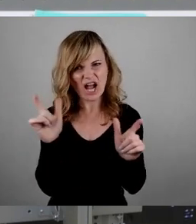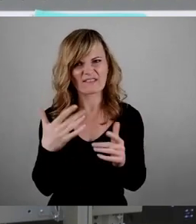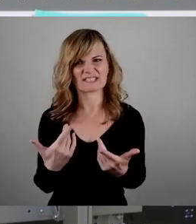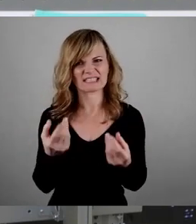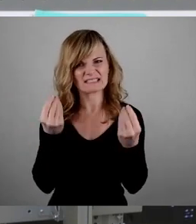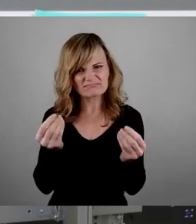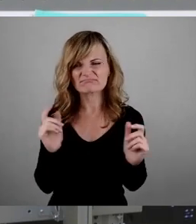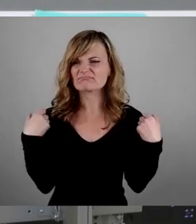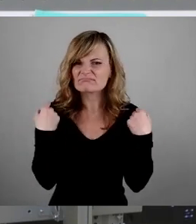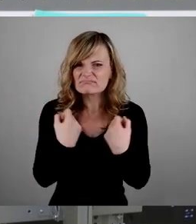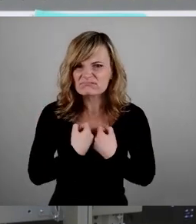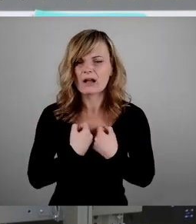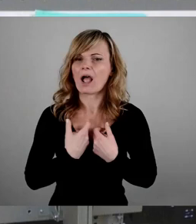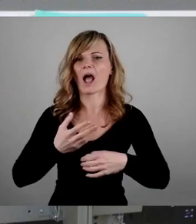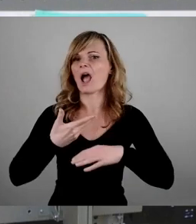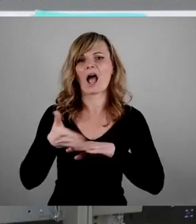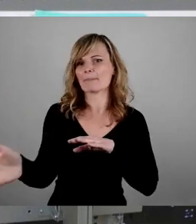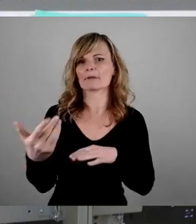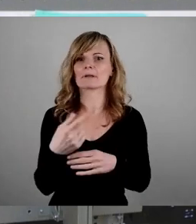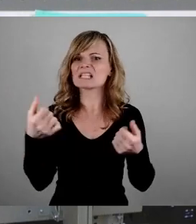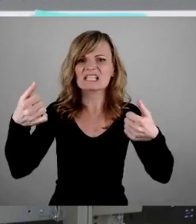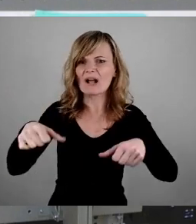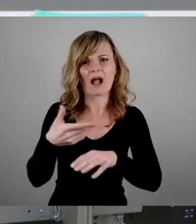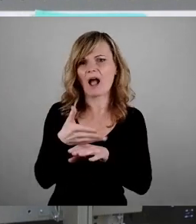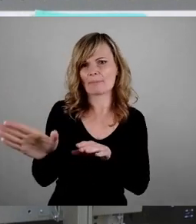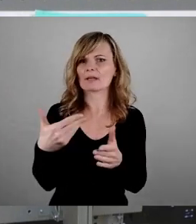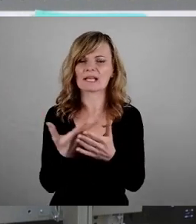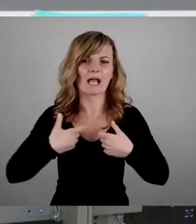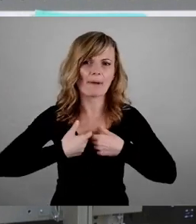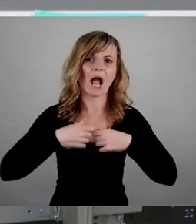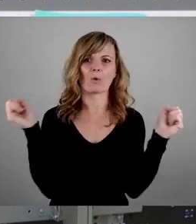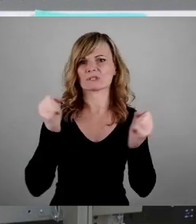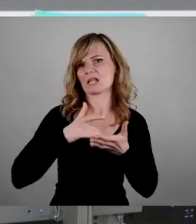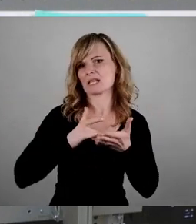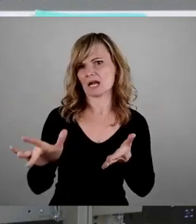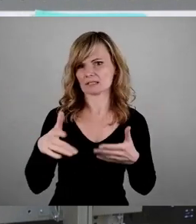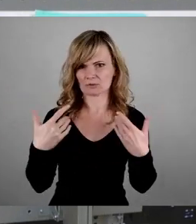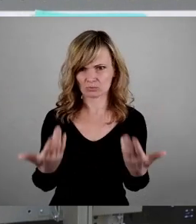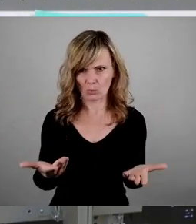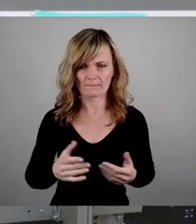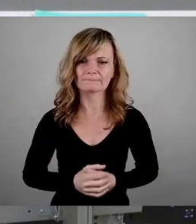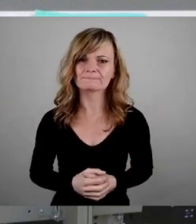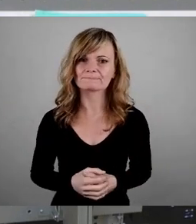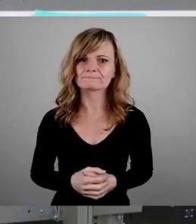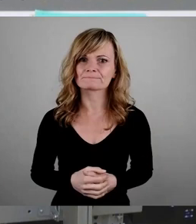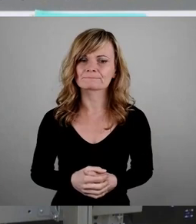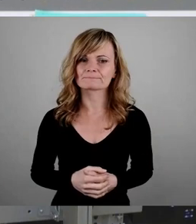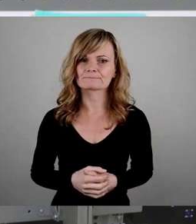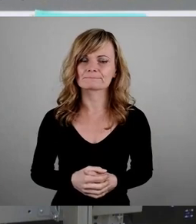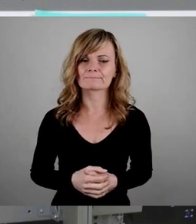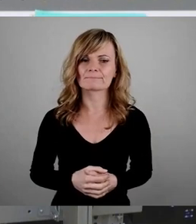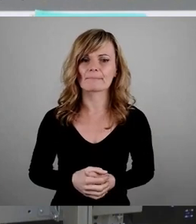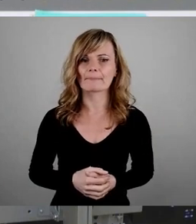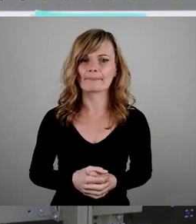Wer sich von Zwängen der modernen Zivilisation vollständig lossagen wollte, der musste sich vollständig ausziehen.